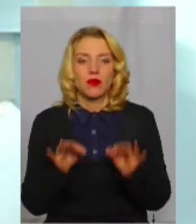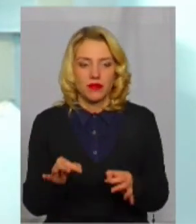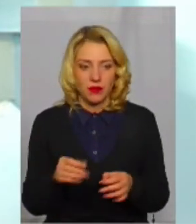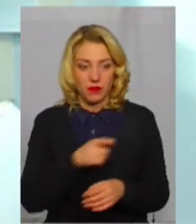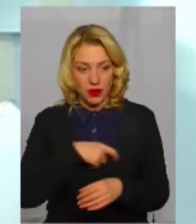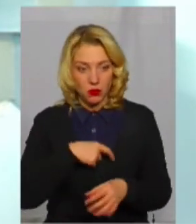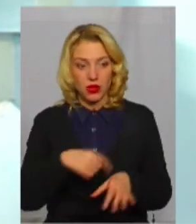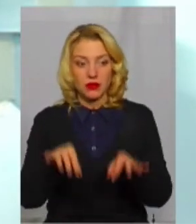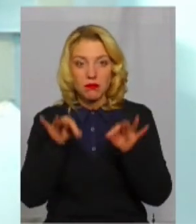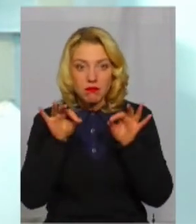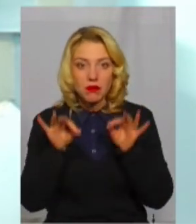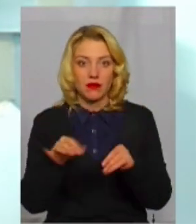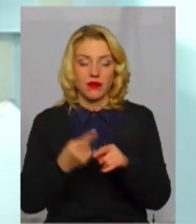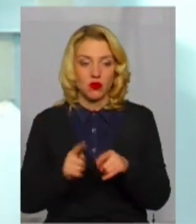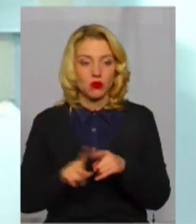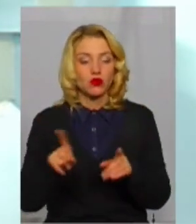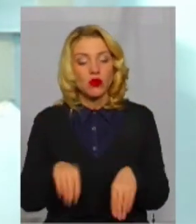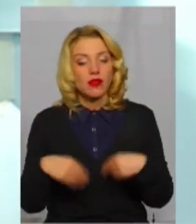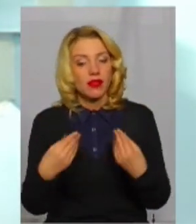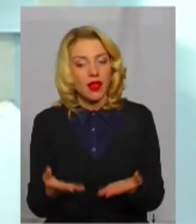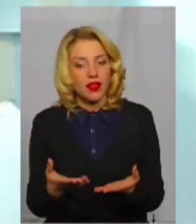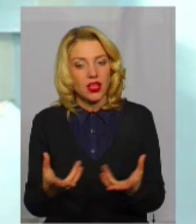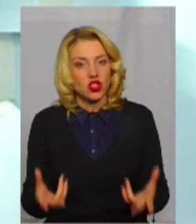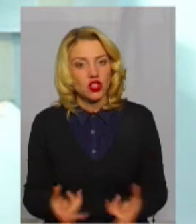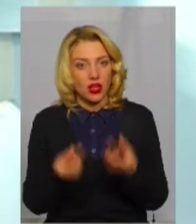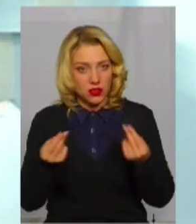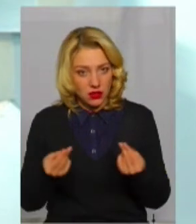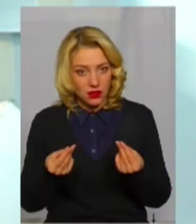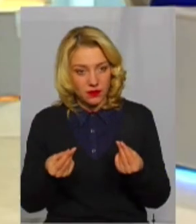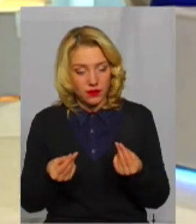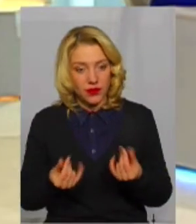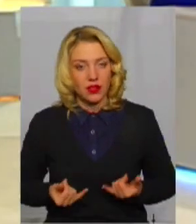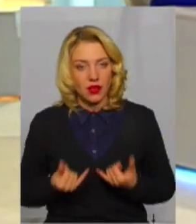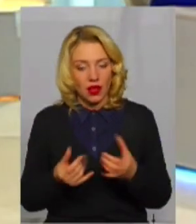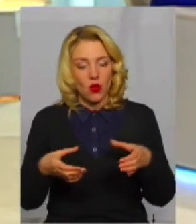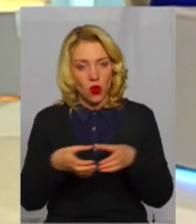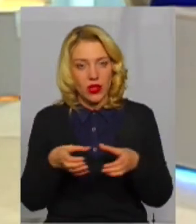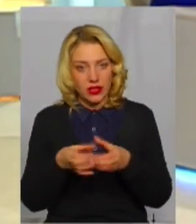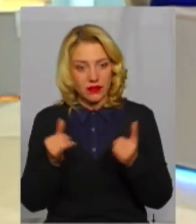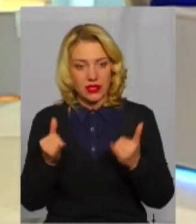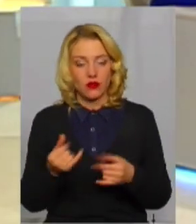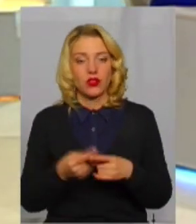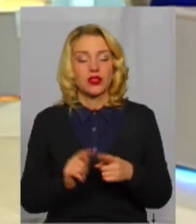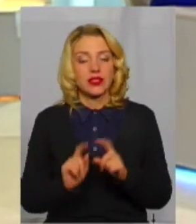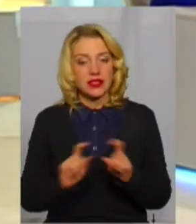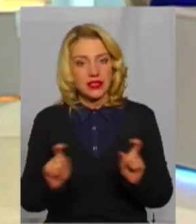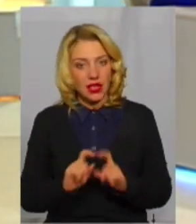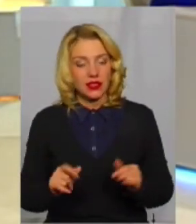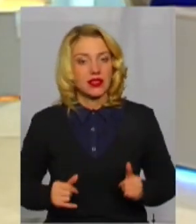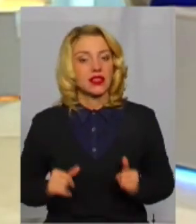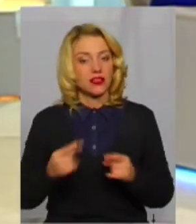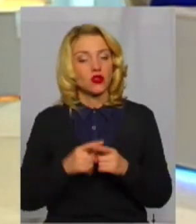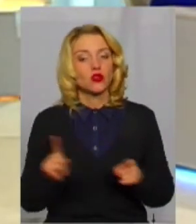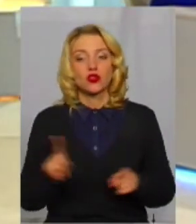Депутати праві в тому, що вони дали шанс колективам сьогодні, цим закладам для